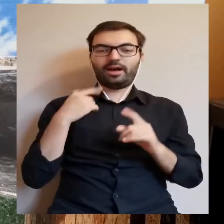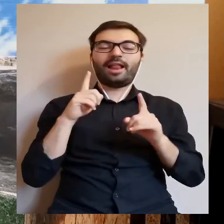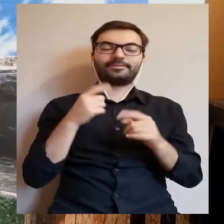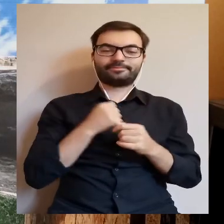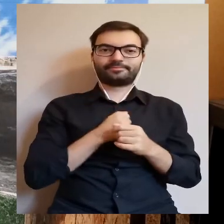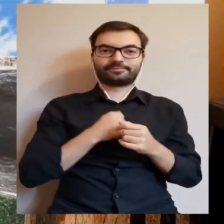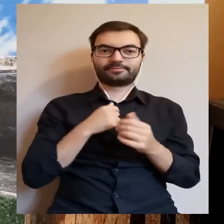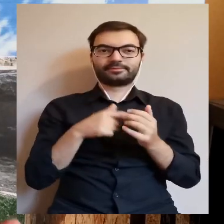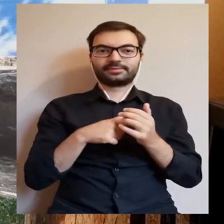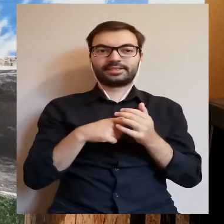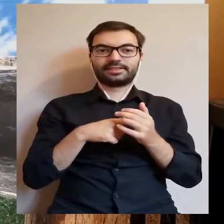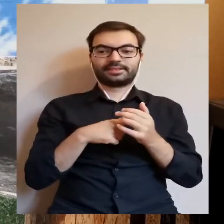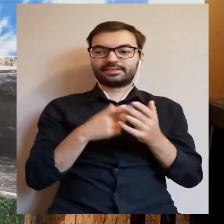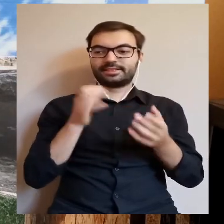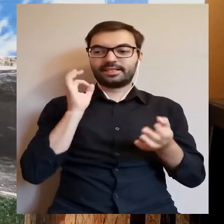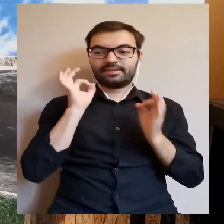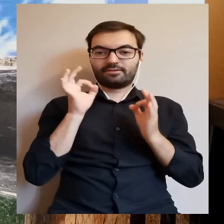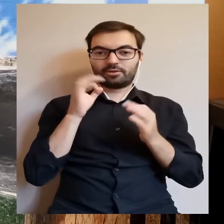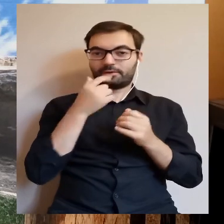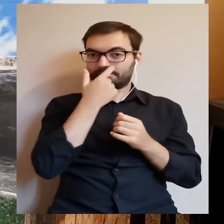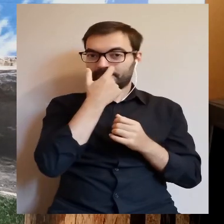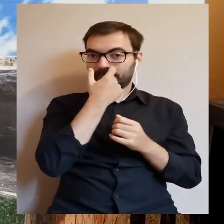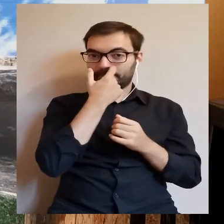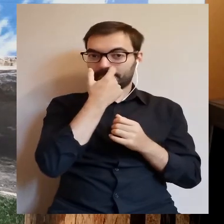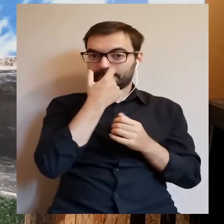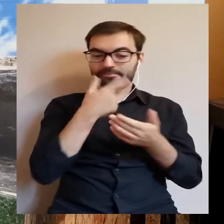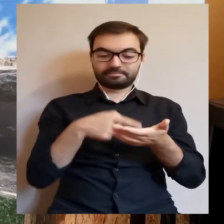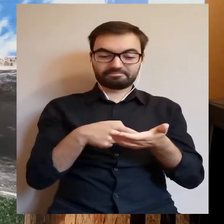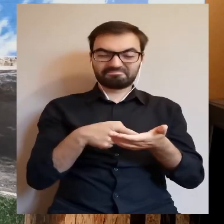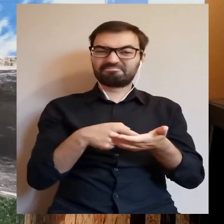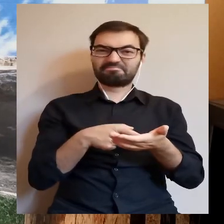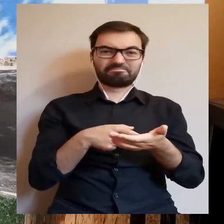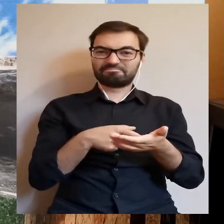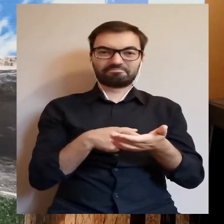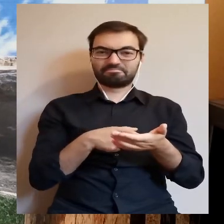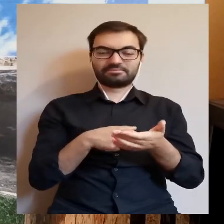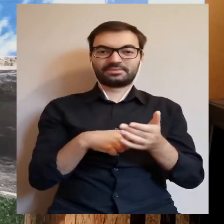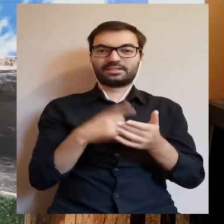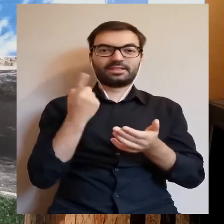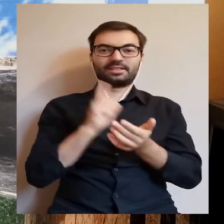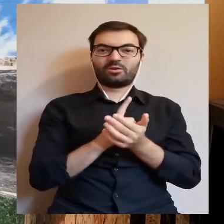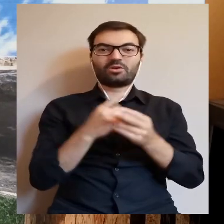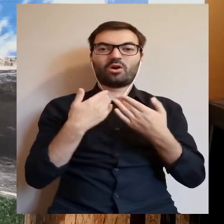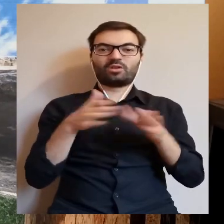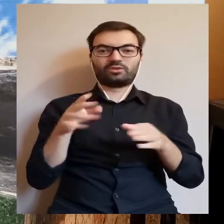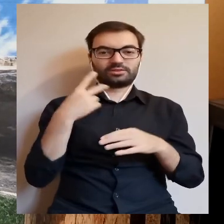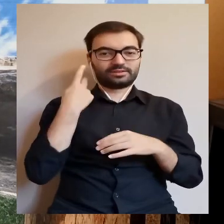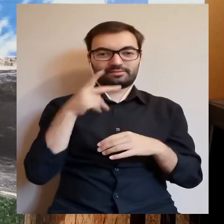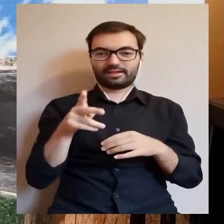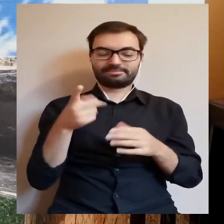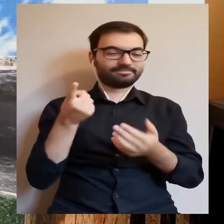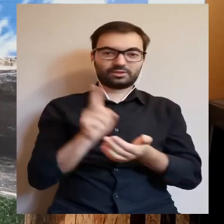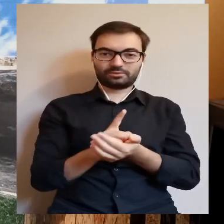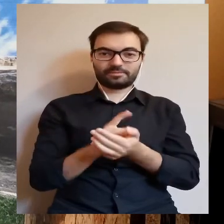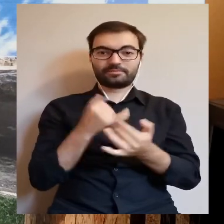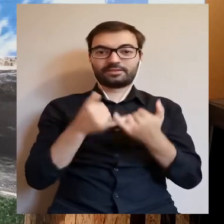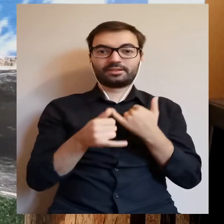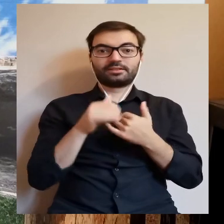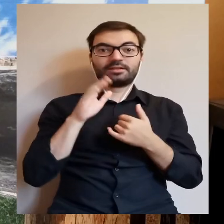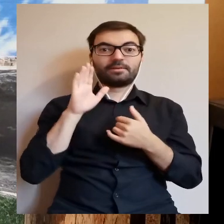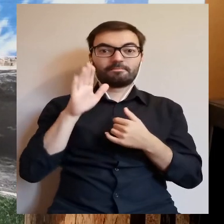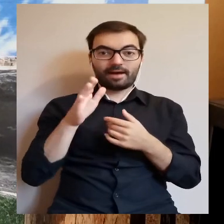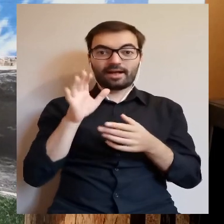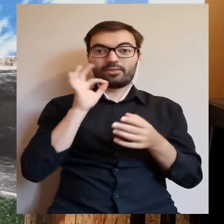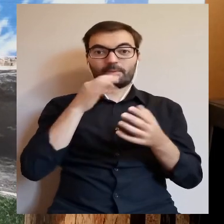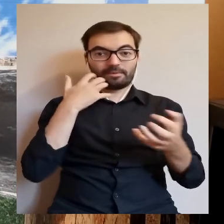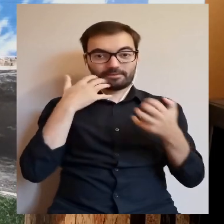ale niestety te informacje, które mam na teraz, wskazują na to, że nie udało się je ponownie otworzyć. Jeżeli mają